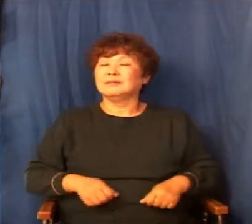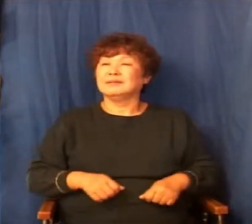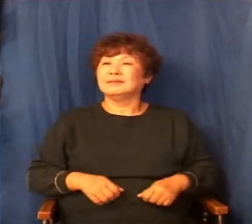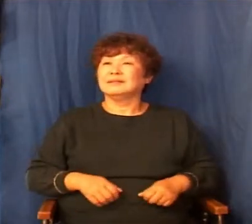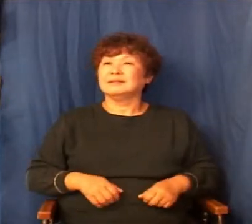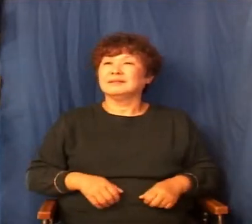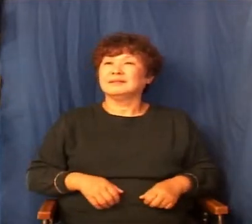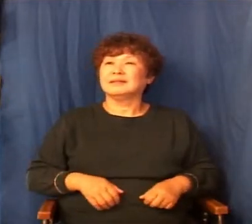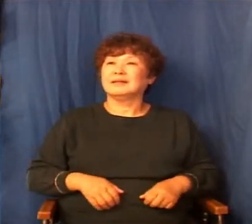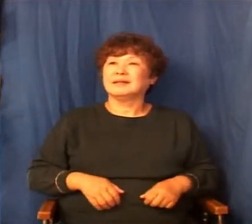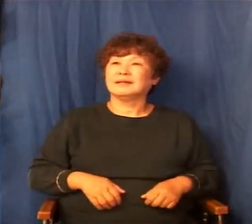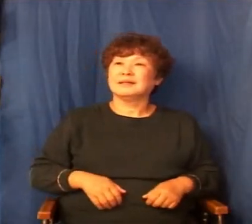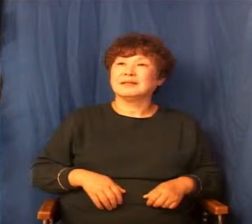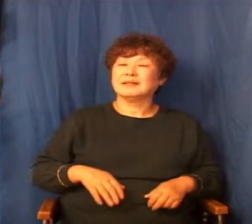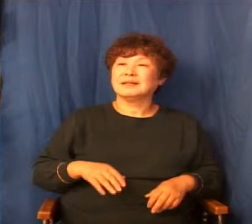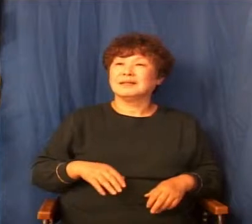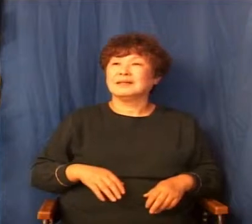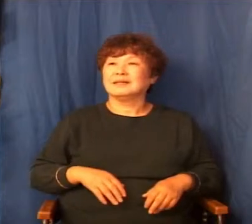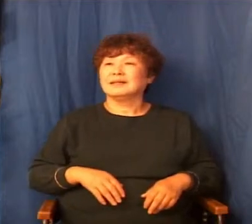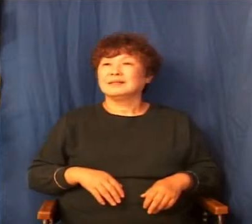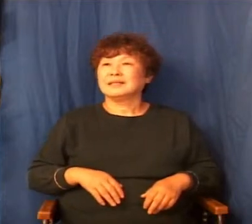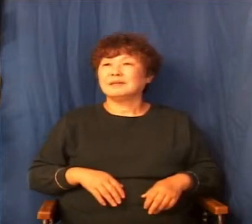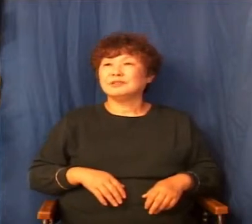까치살무사 이런 거 굉장히